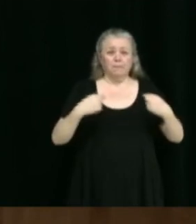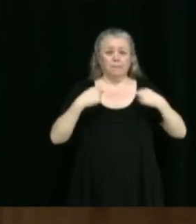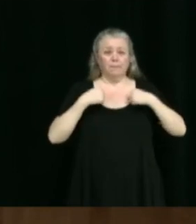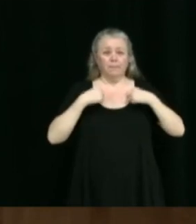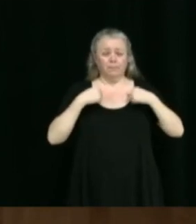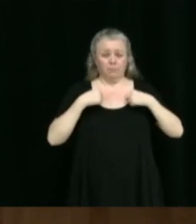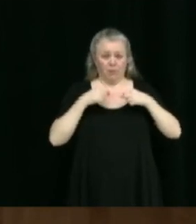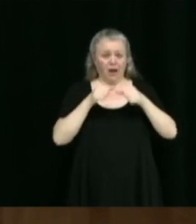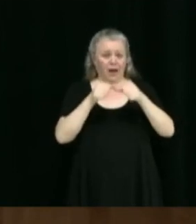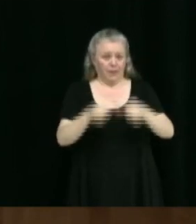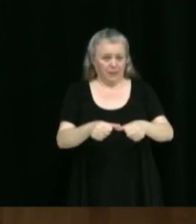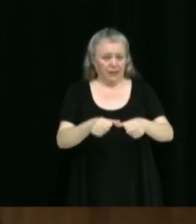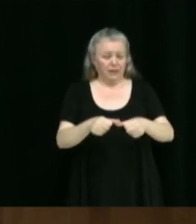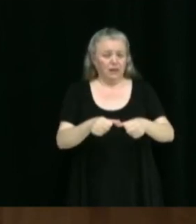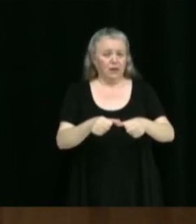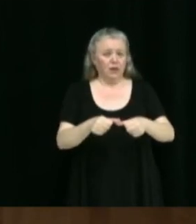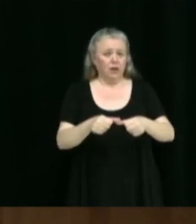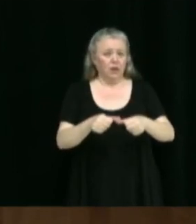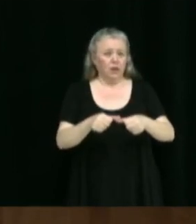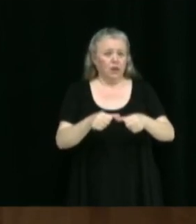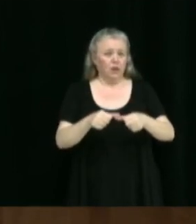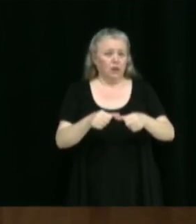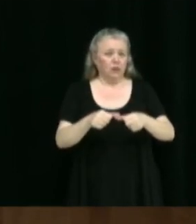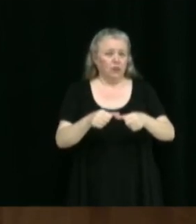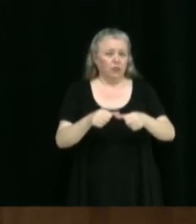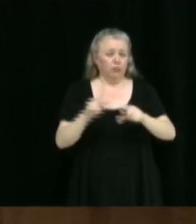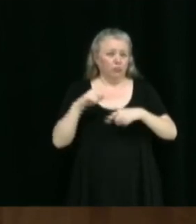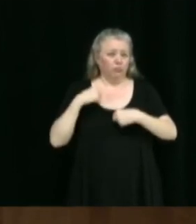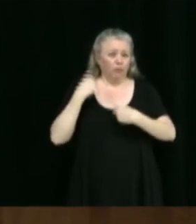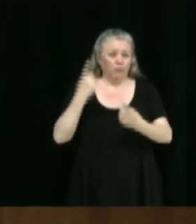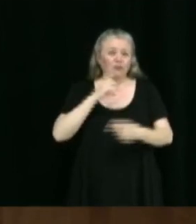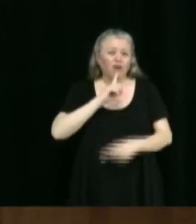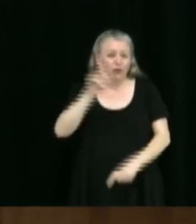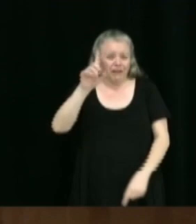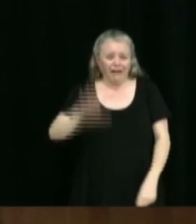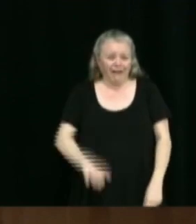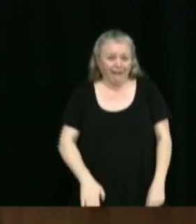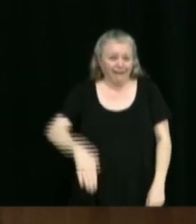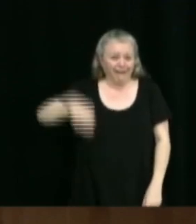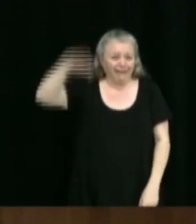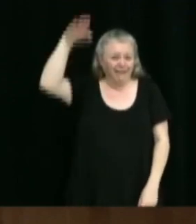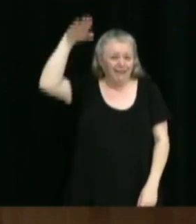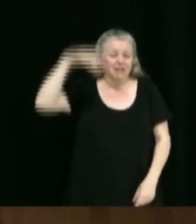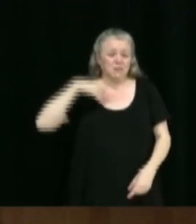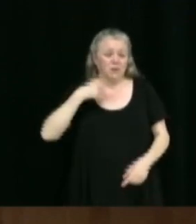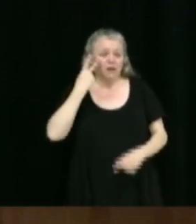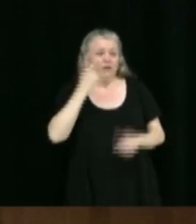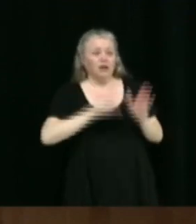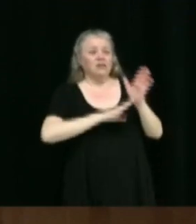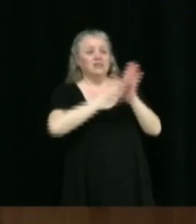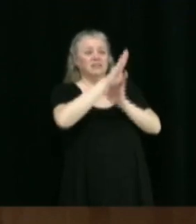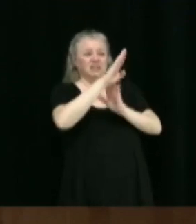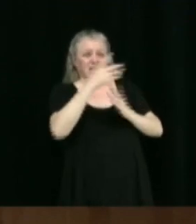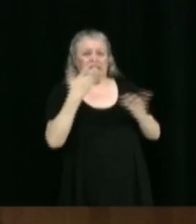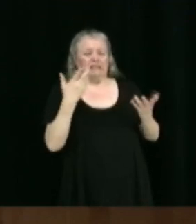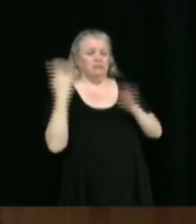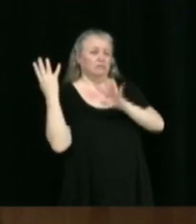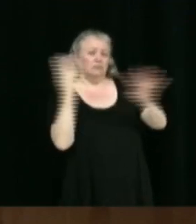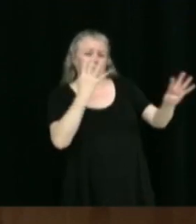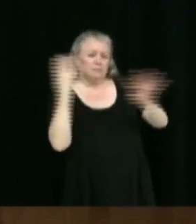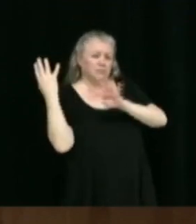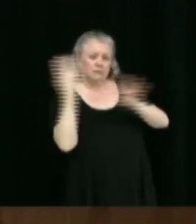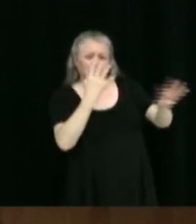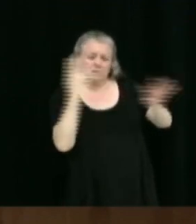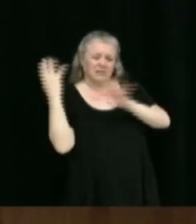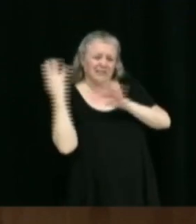suis résident là depuis... depuis que je suis... j'ai un an. Donc, j'ai vraiment vu une évolution au niveau du trafic puis au niveau du développement de